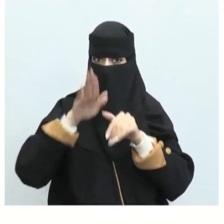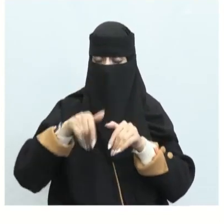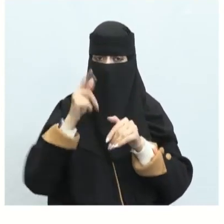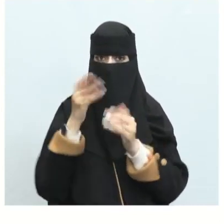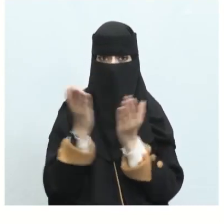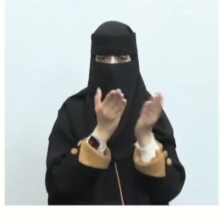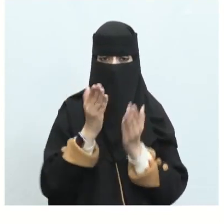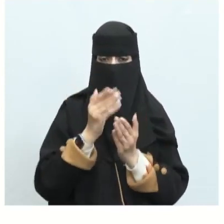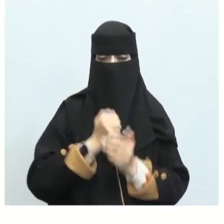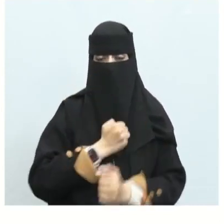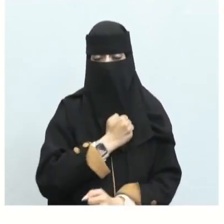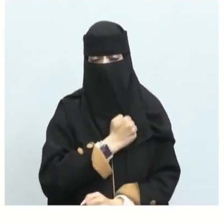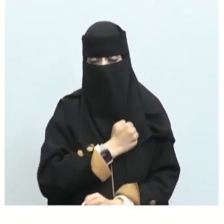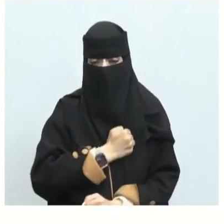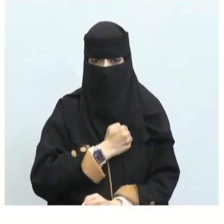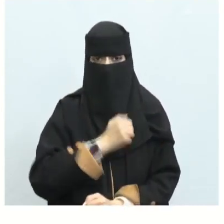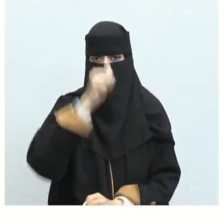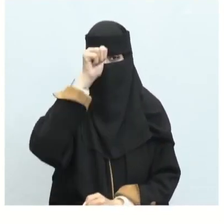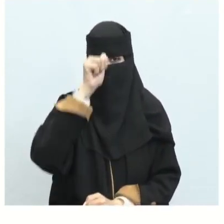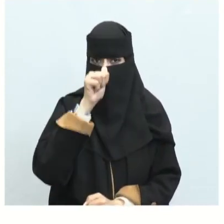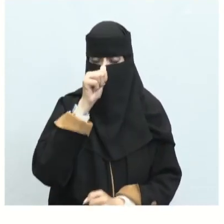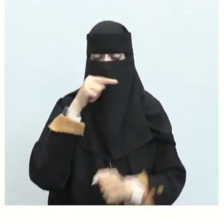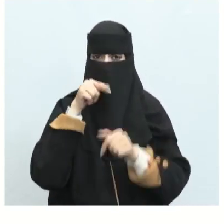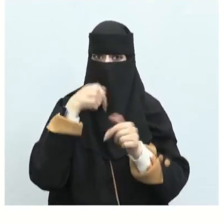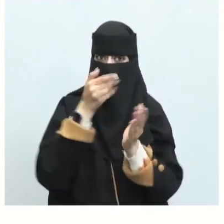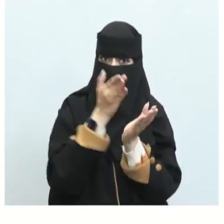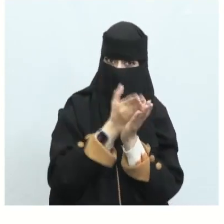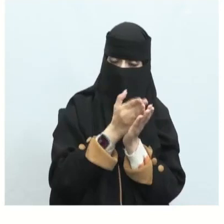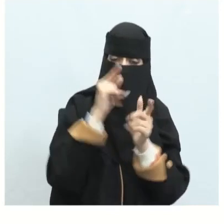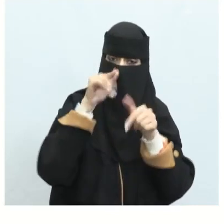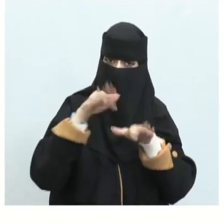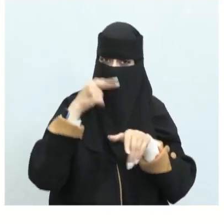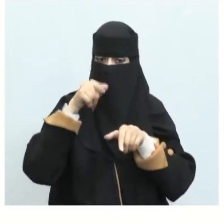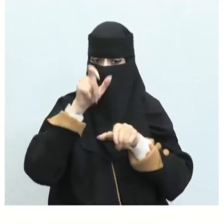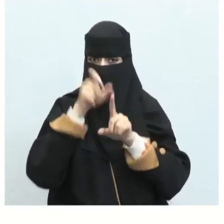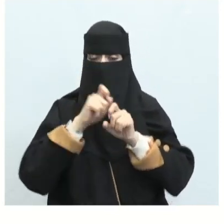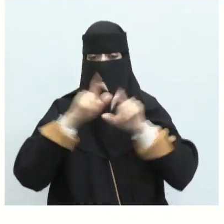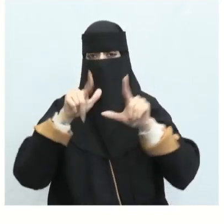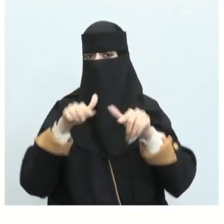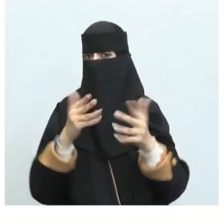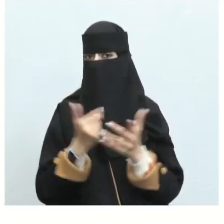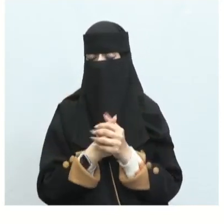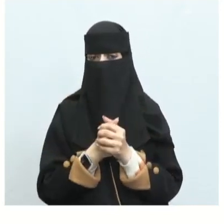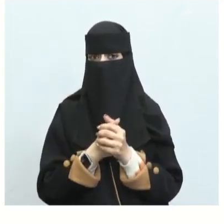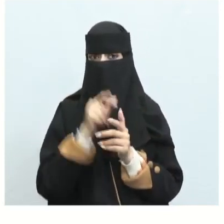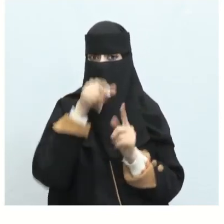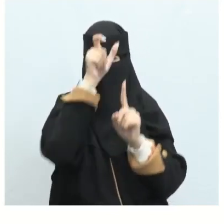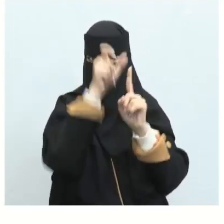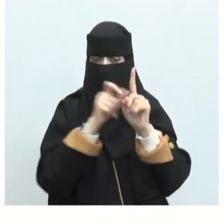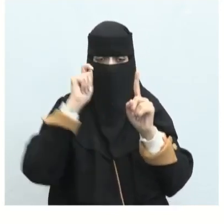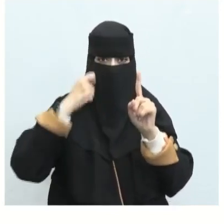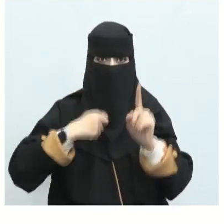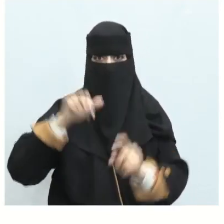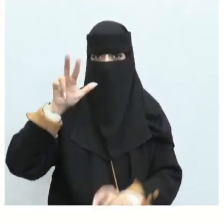العاطفة حزينة صادقة تحدث عن عاطفة الخنساء في هذه الأبيات ذاكرا ألفاظ التراكيب التي توضح تلك العاطفة عاطفة الخنساء حزينة هي تعد